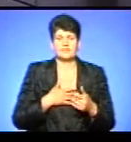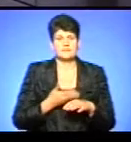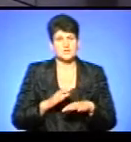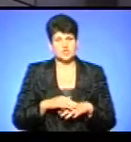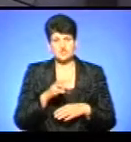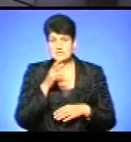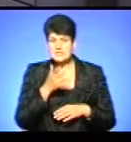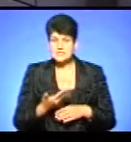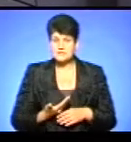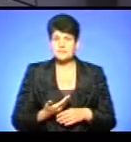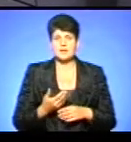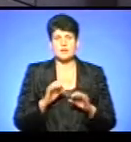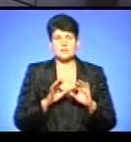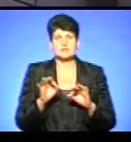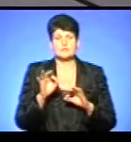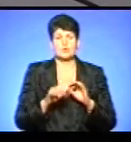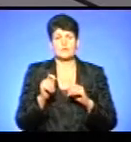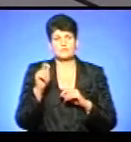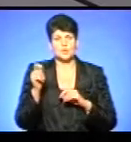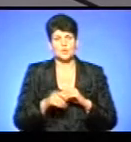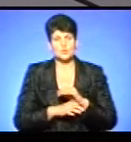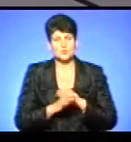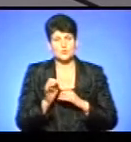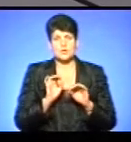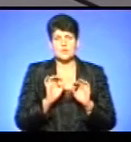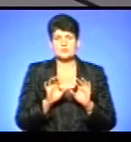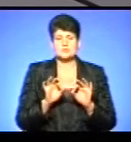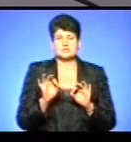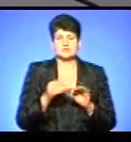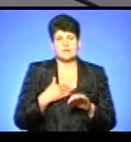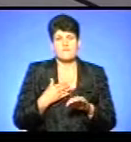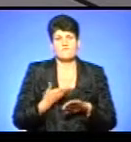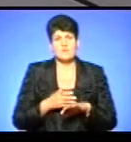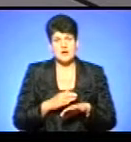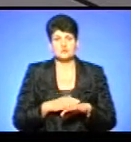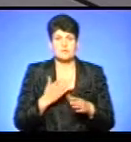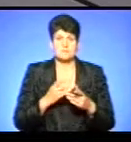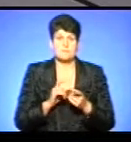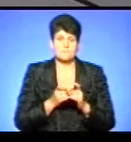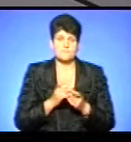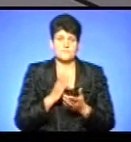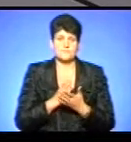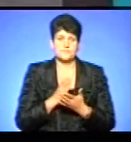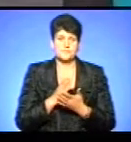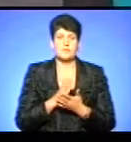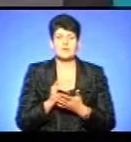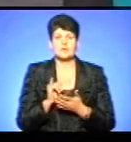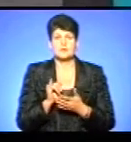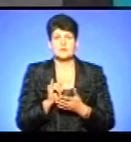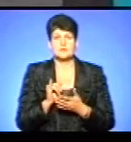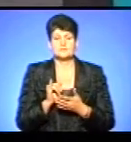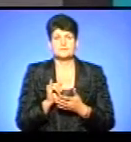І розказати про війну на Сході, розказати те, що хоч нам зараз важко, але ми все одно боремося. І взагалі, щоб